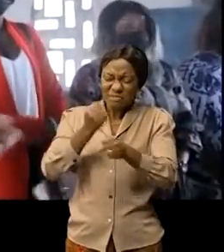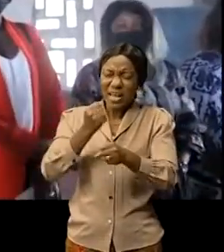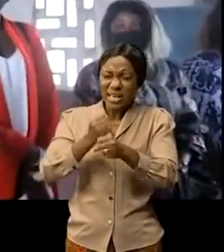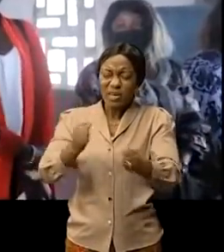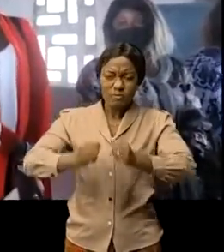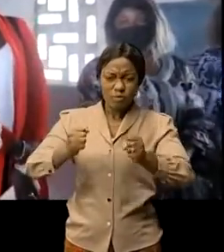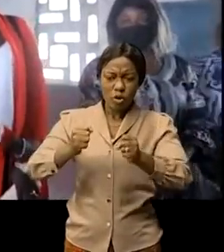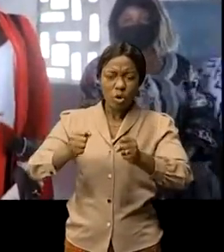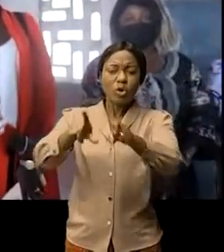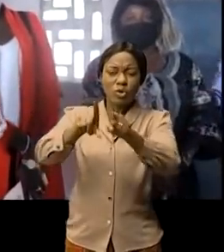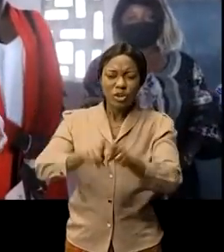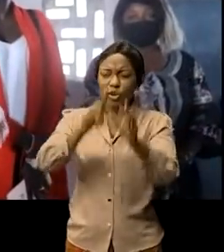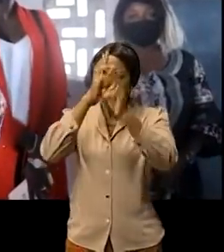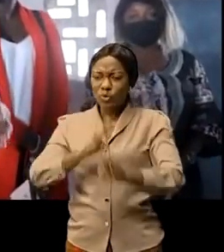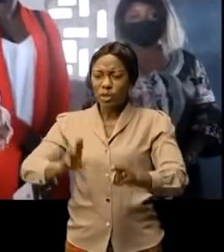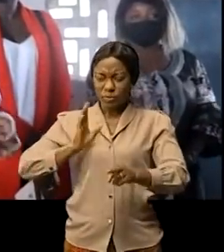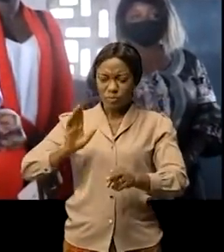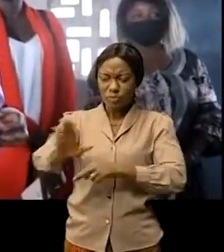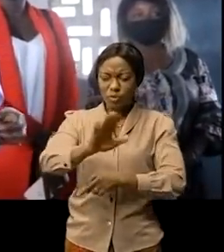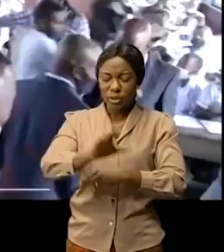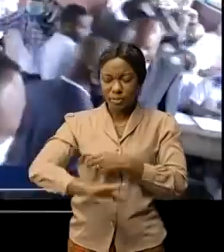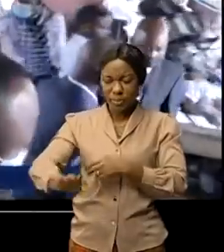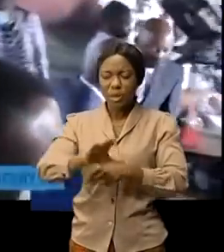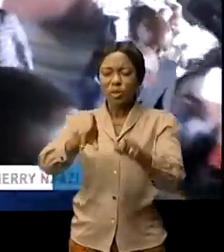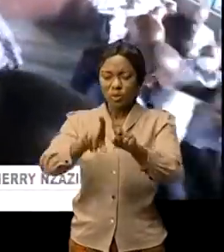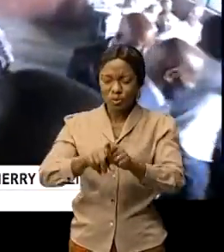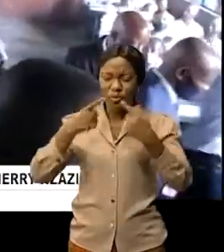honorons les pays, en obtenant de très bons résultats.